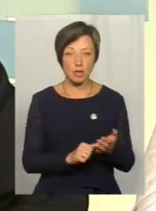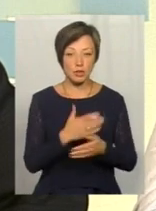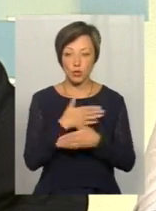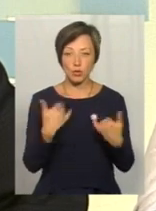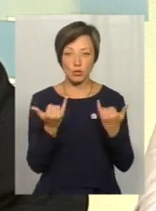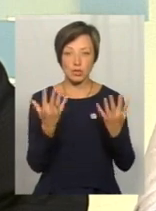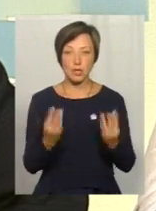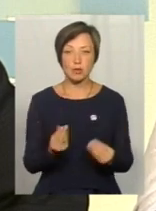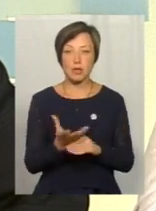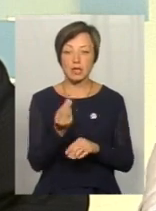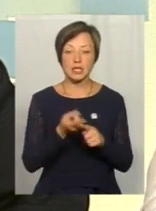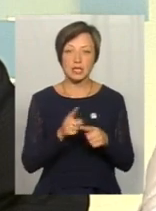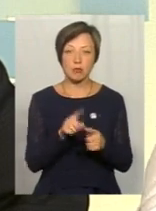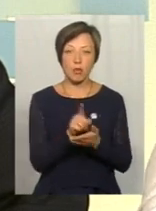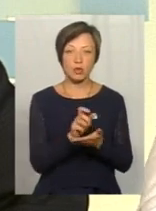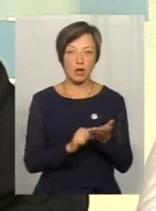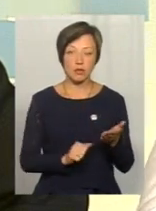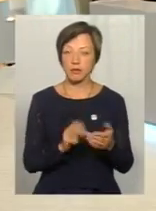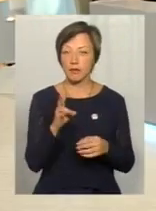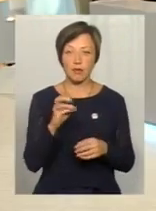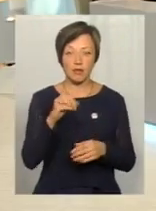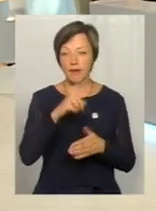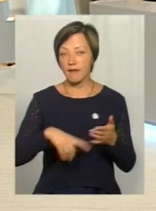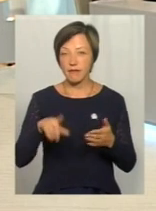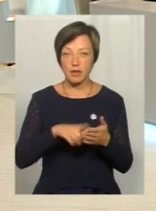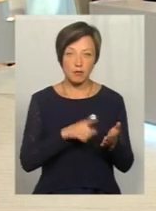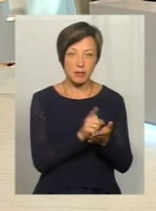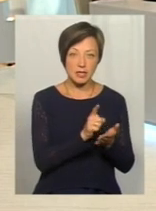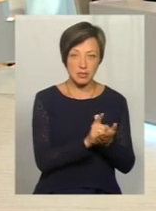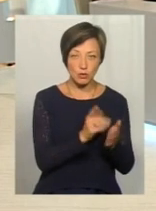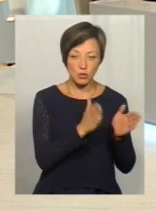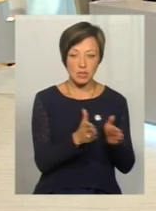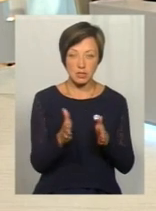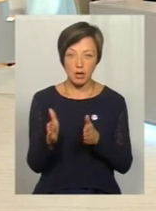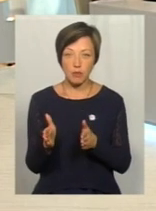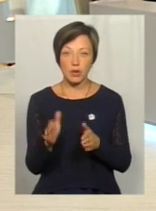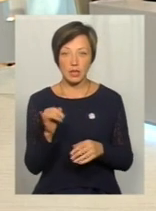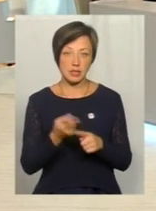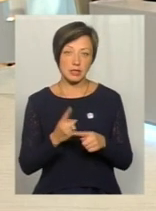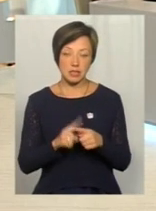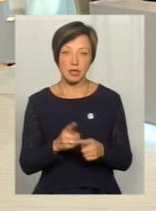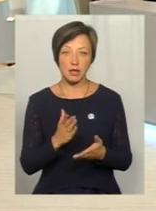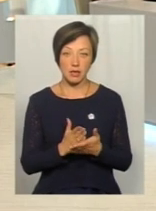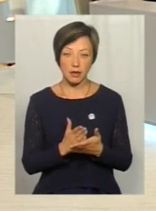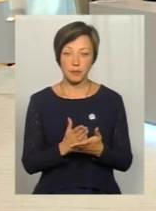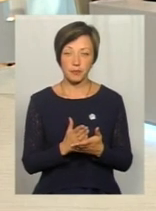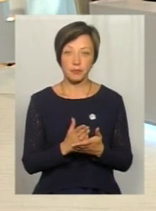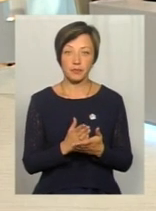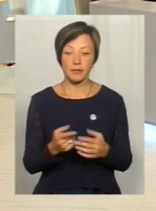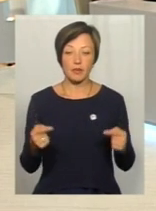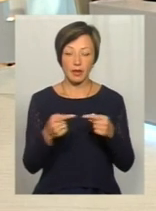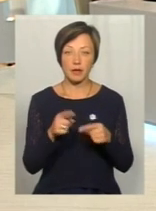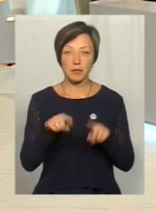сьогоднішній день платити ці податки. Вона не вірить в пенсійну систему. І це є деякі такі питання.